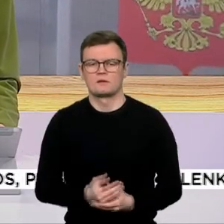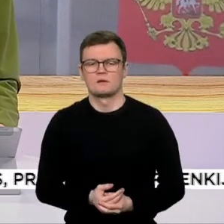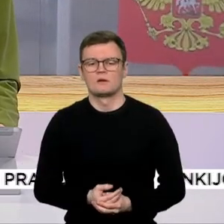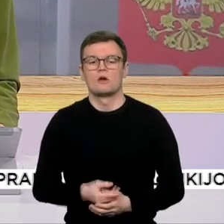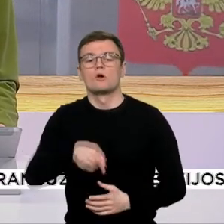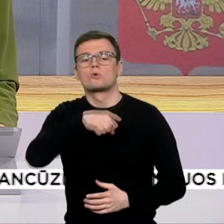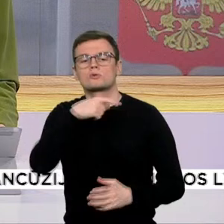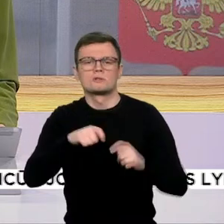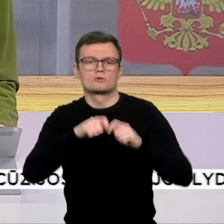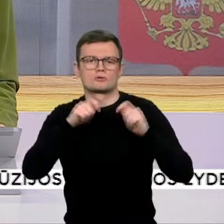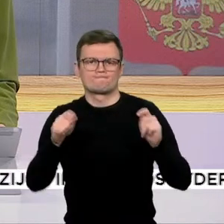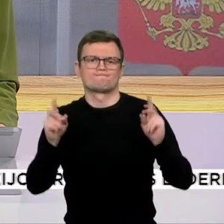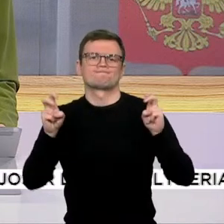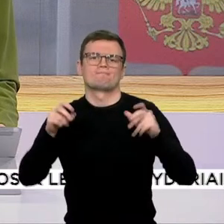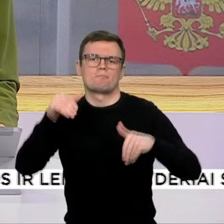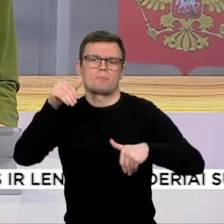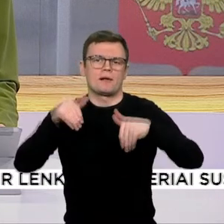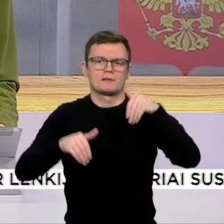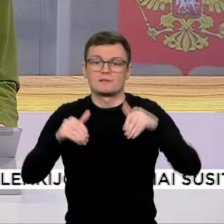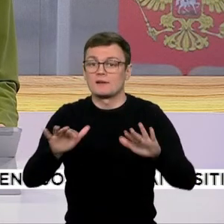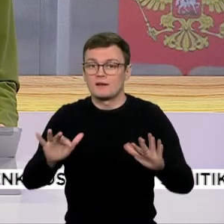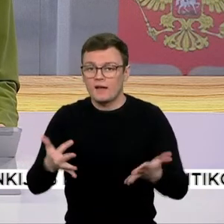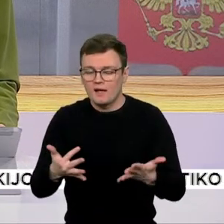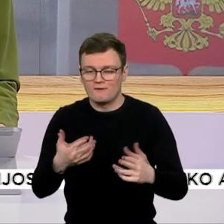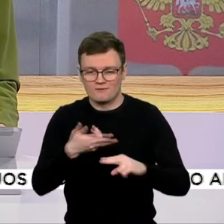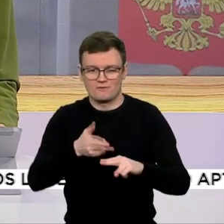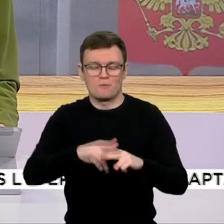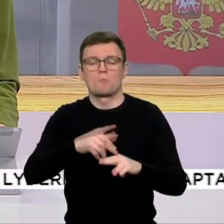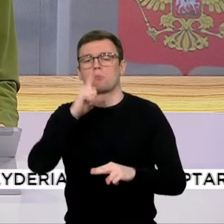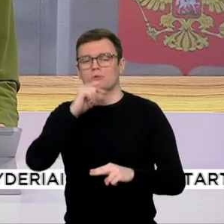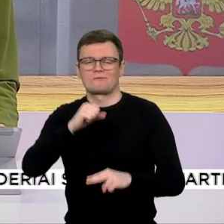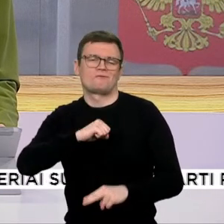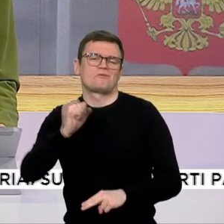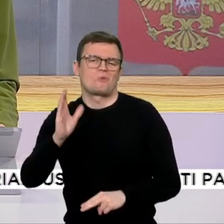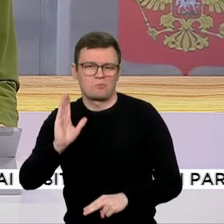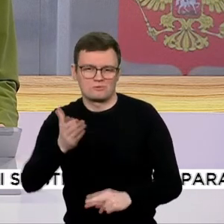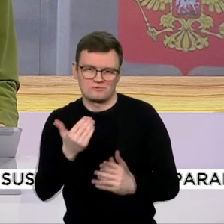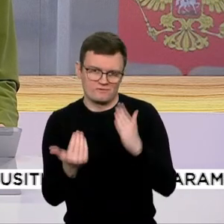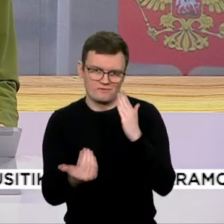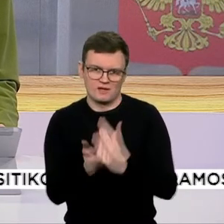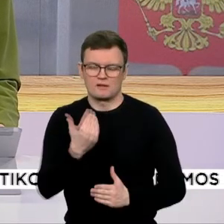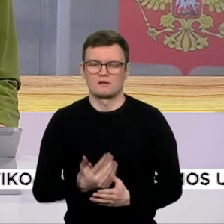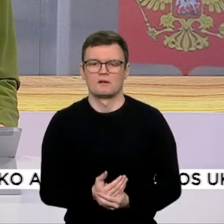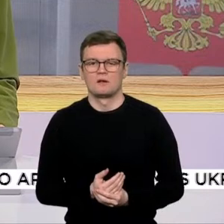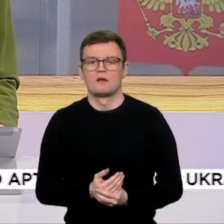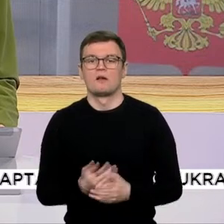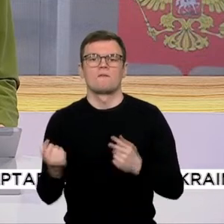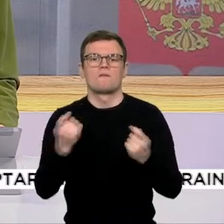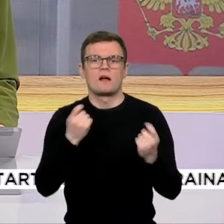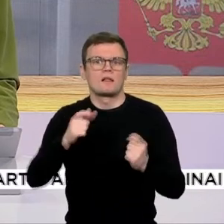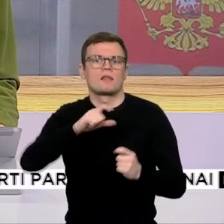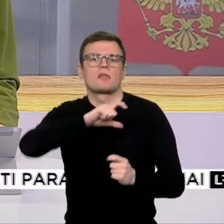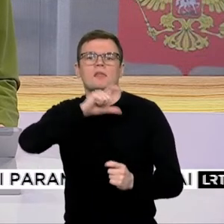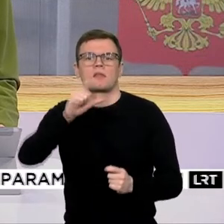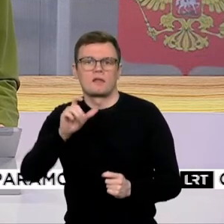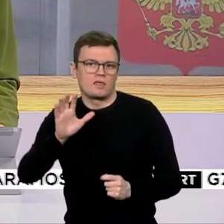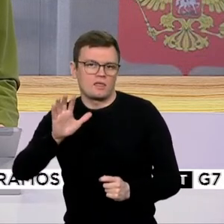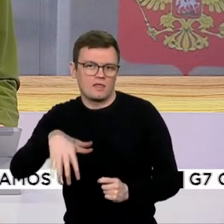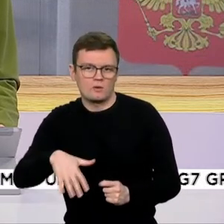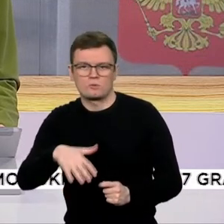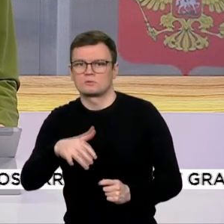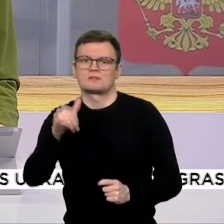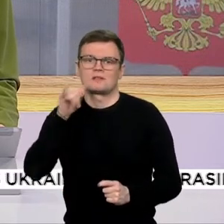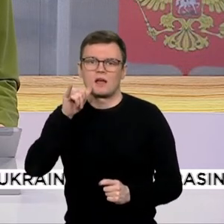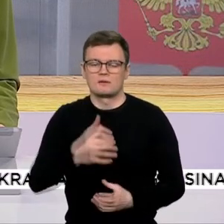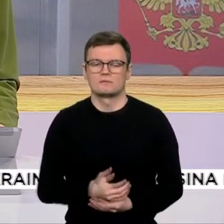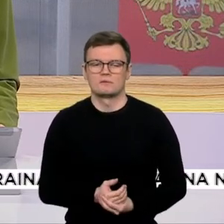kurio Putinas bus paskelbtas laimėjęs dar vieną kadenciją ir pranoks Stalino valdymą. Europos Sąjunga jau pašėpiamai